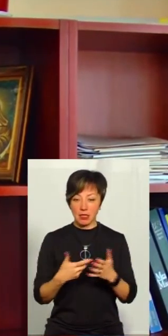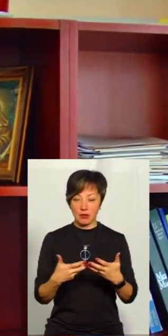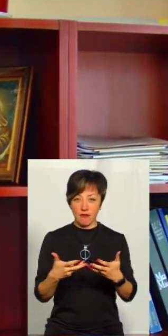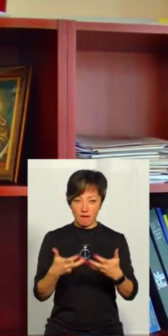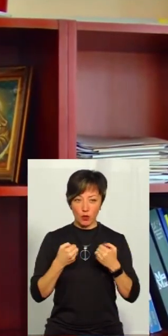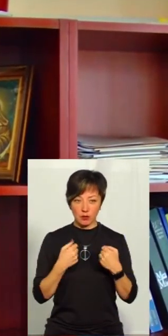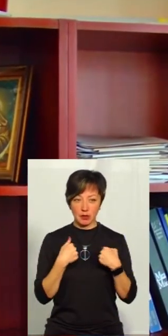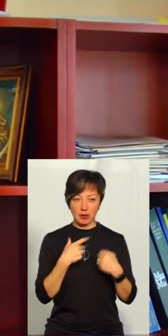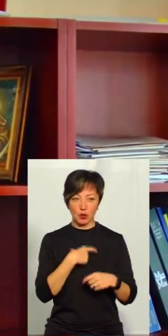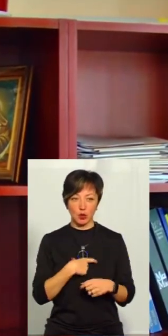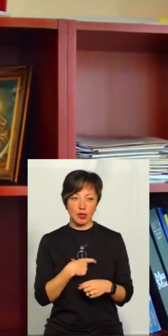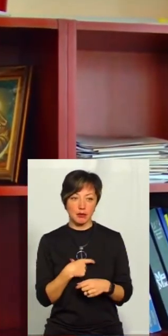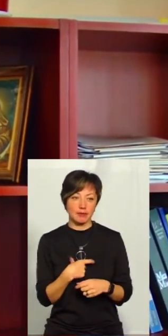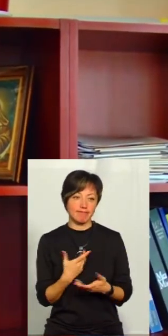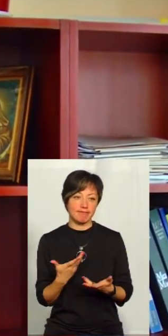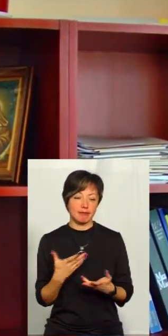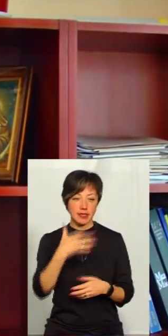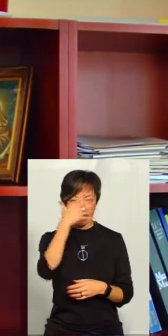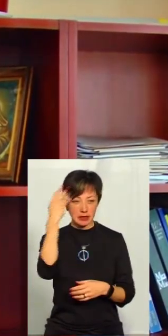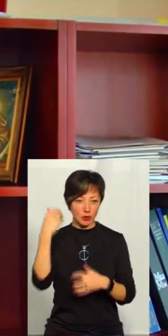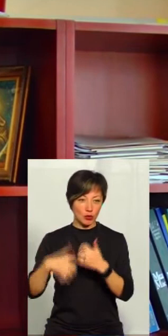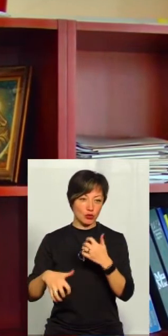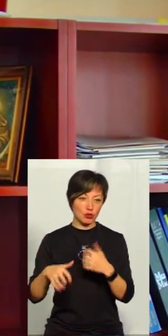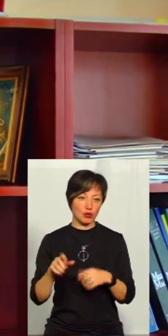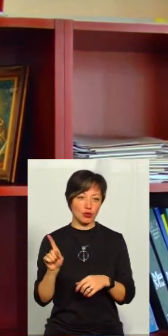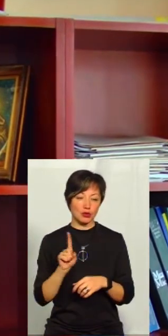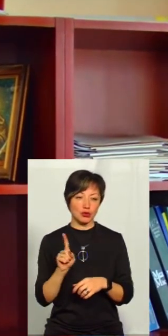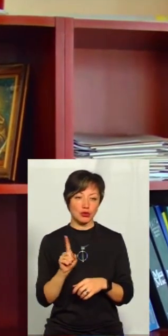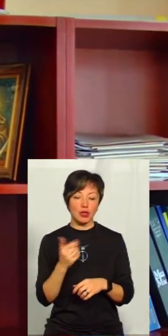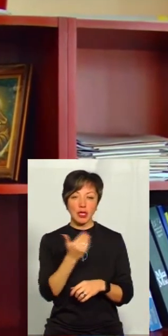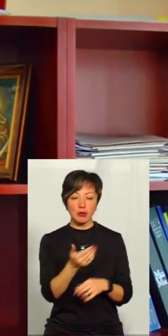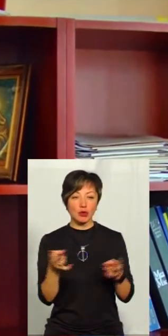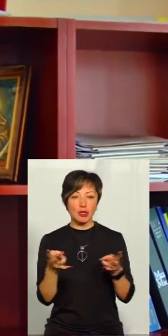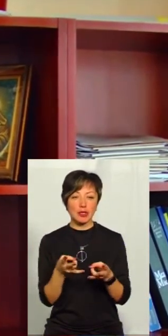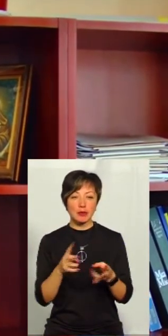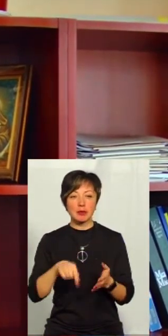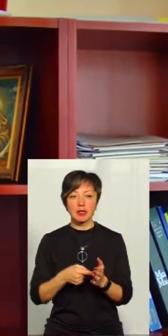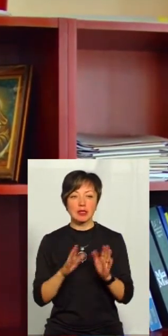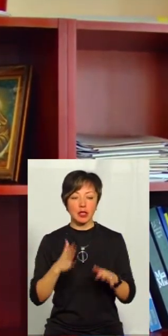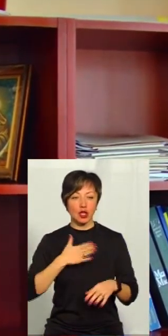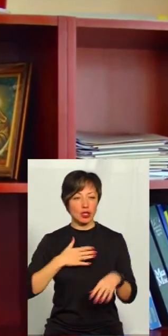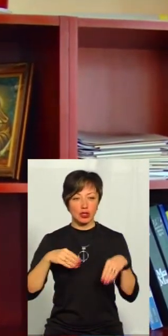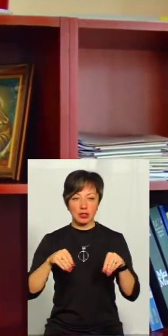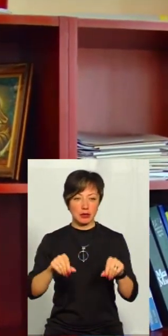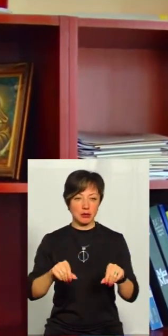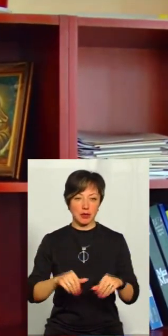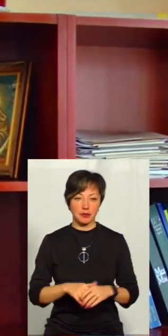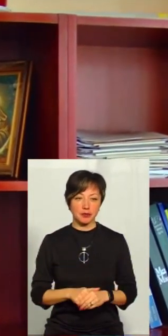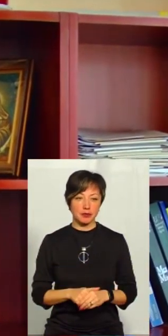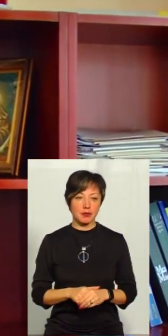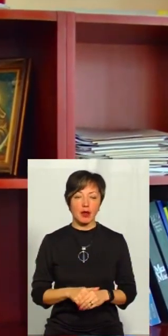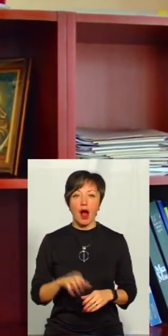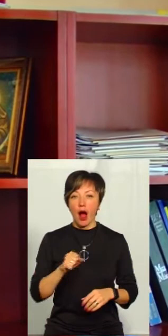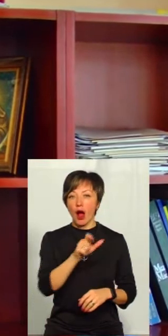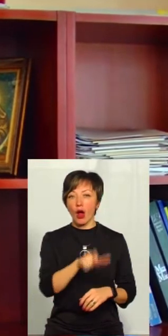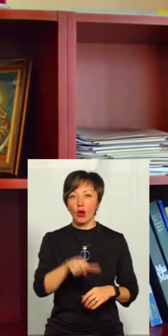себе, то воно забуде, що таке. Їм потрібні місто, тільки наші землі. А що